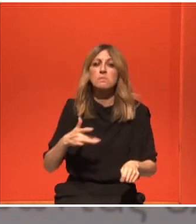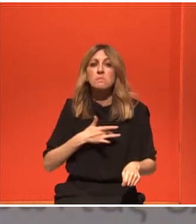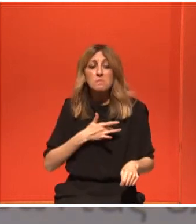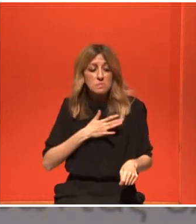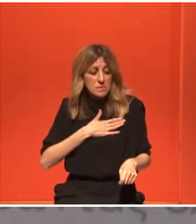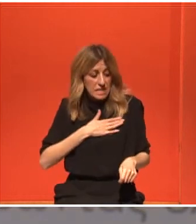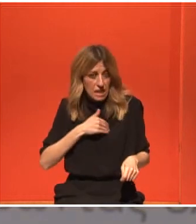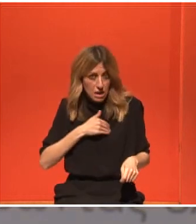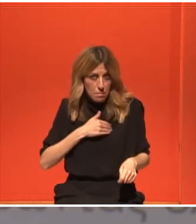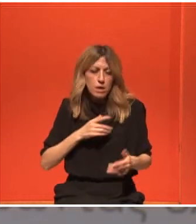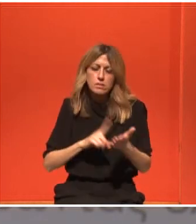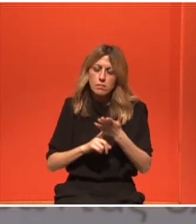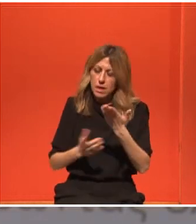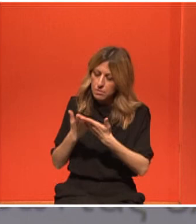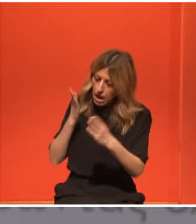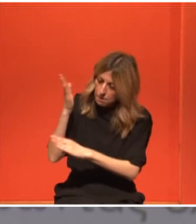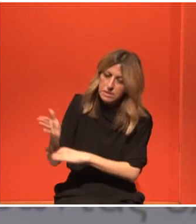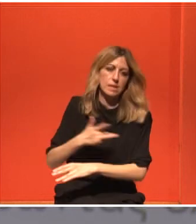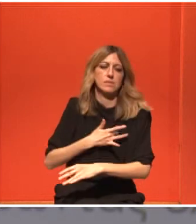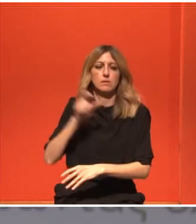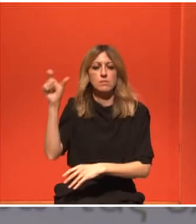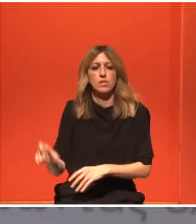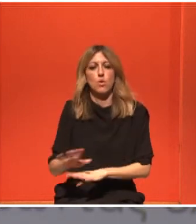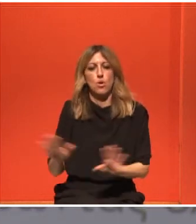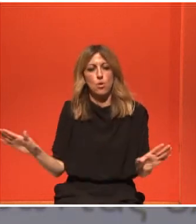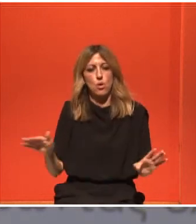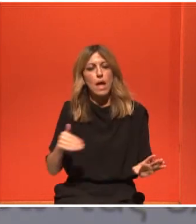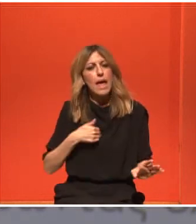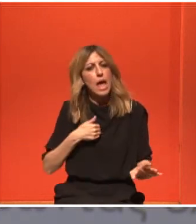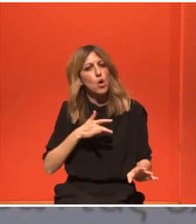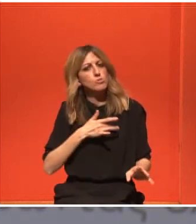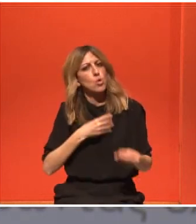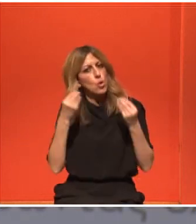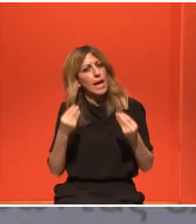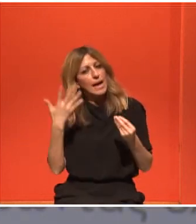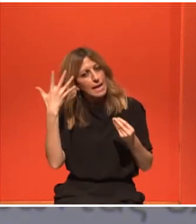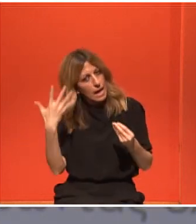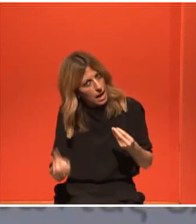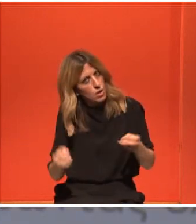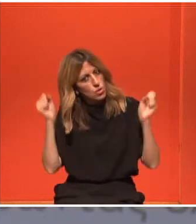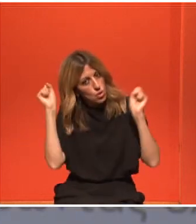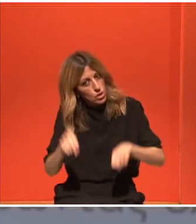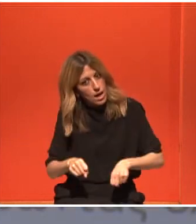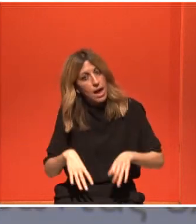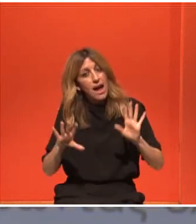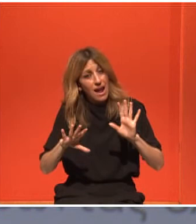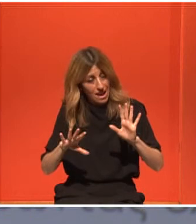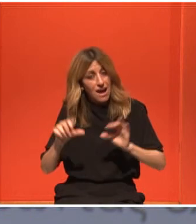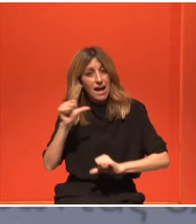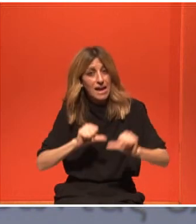όχι. Έχω πάρα πολύ καλή ψυχολογία. Παρ' όλα αυτά, μετά τις θεραπείες μου,